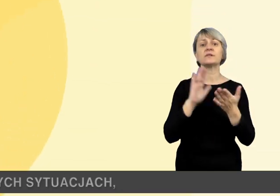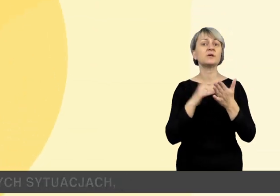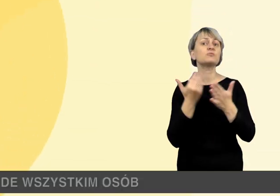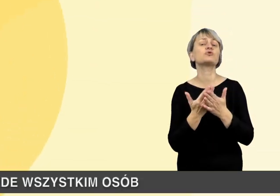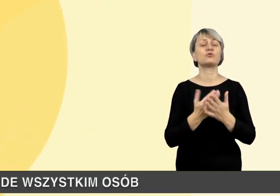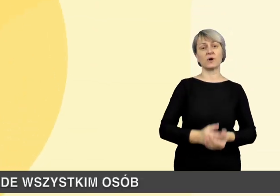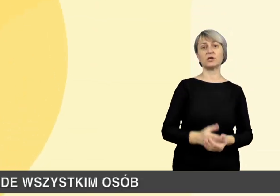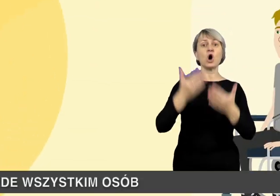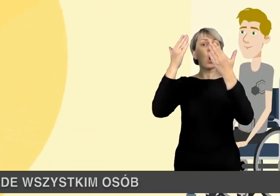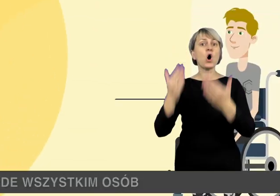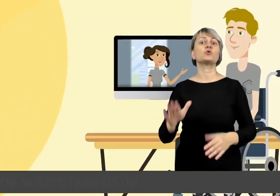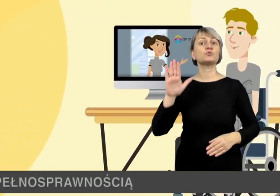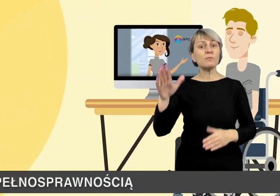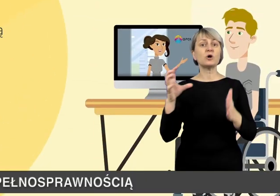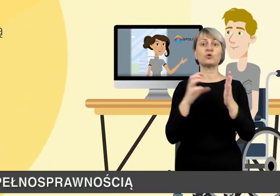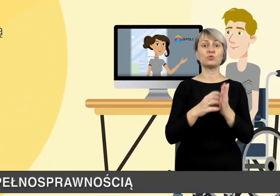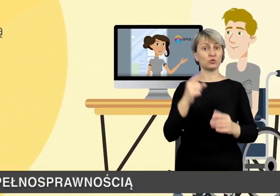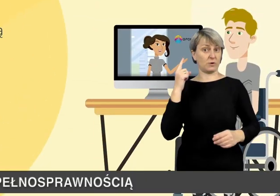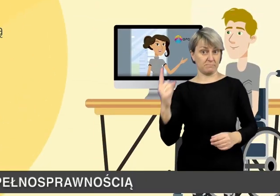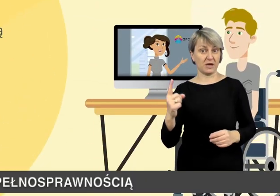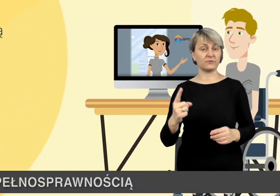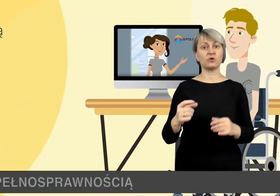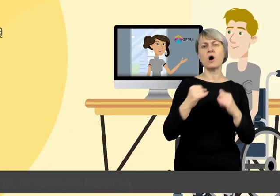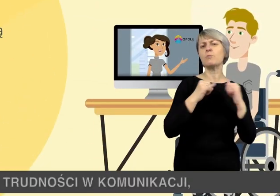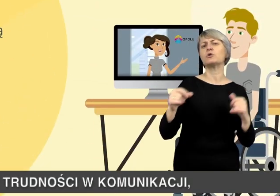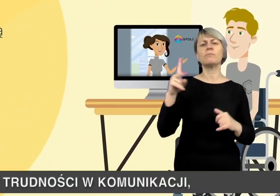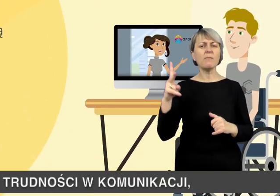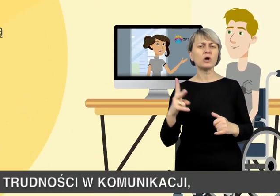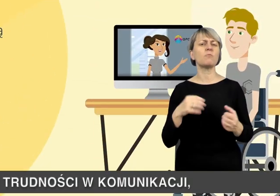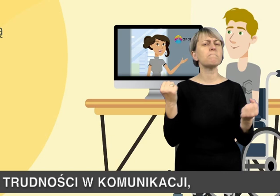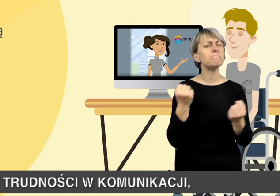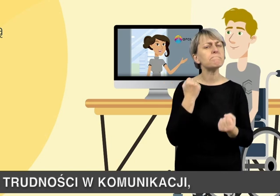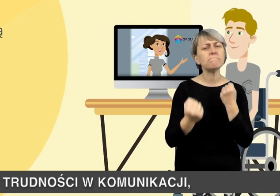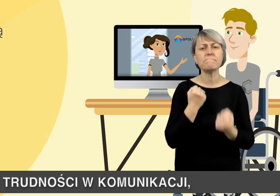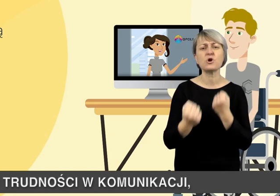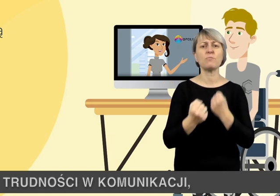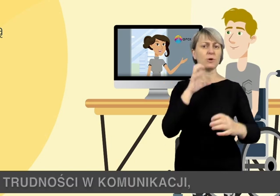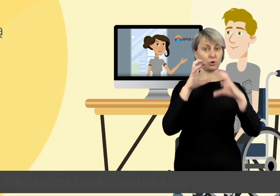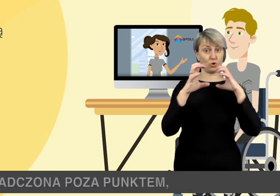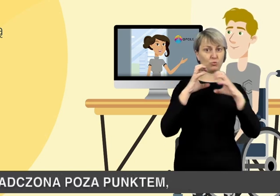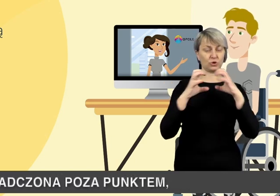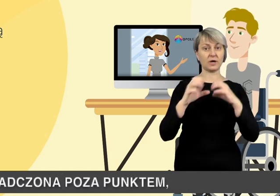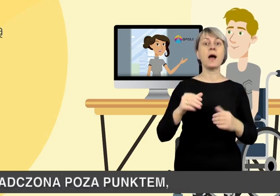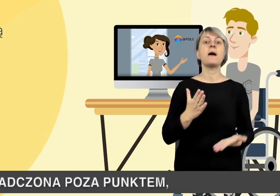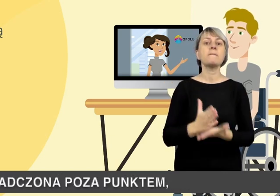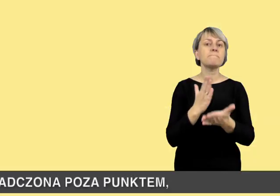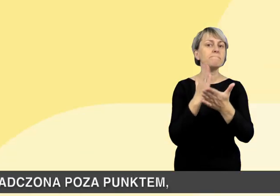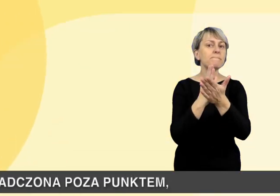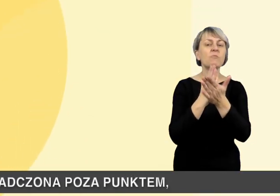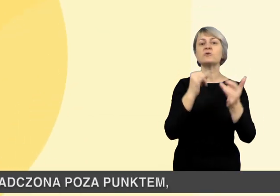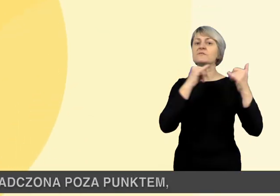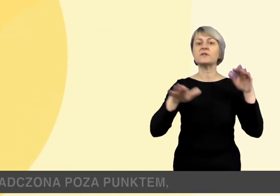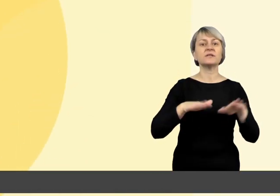sytuacjach dotyczy to przede wszystkim osób ze znaczną niepełnosprawnością lub doświadczających trudności w komunikacji. Pomoc może być